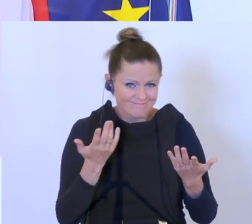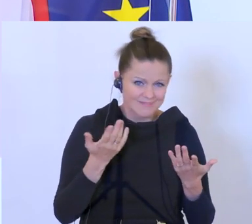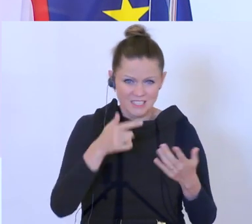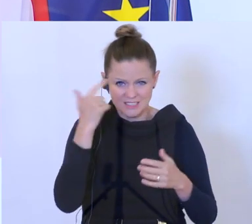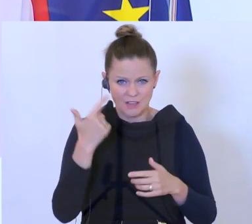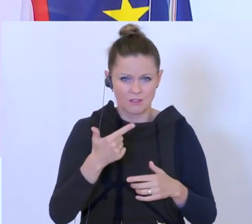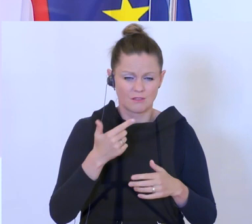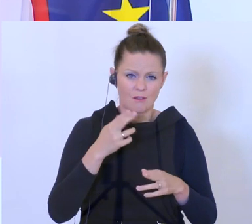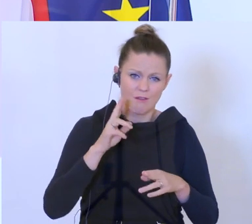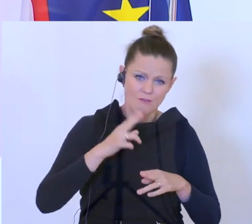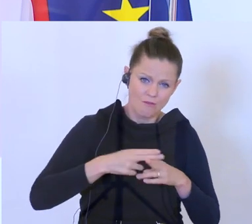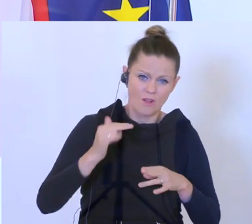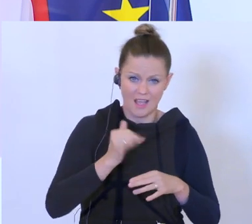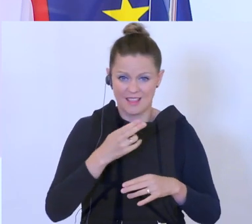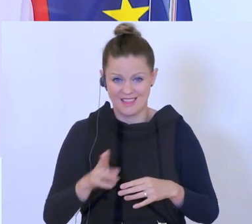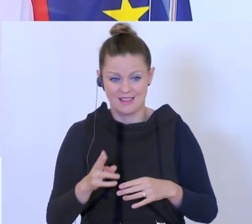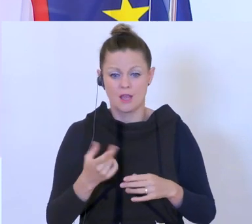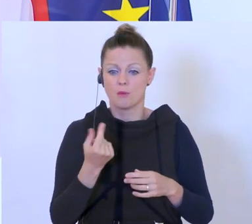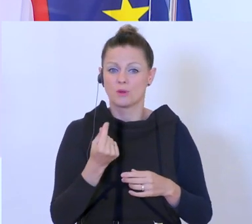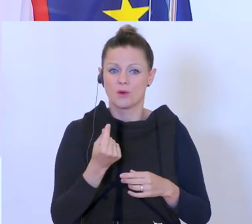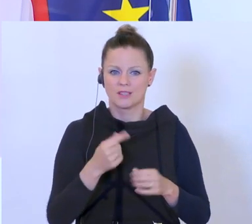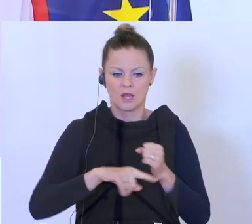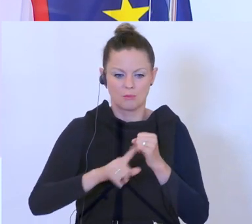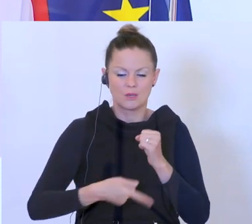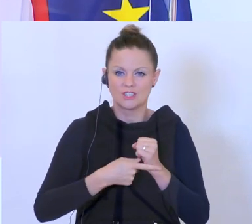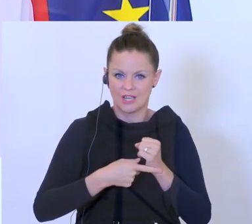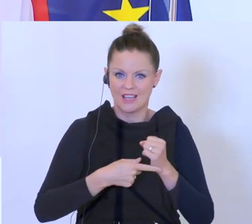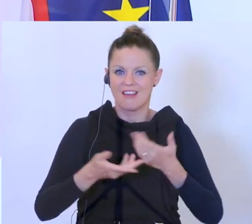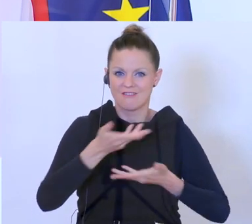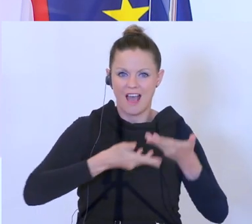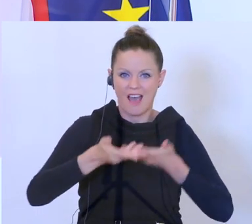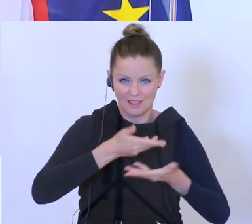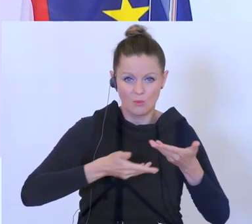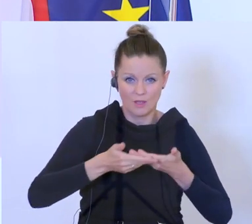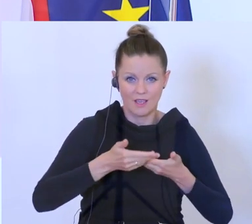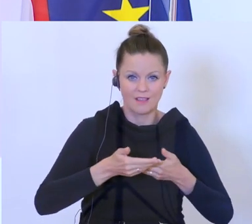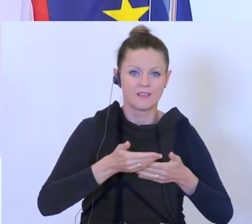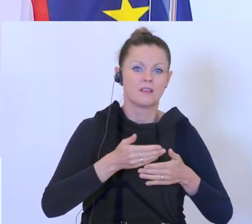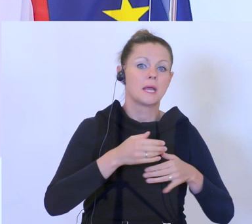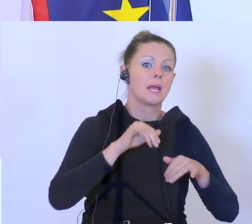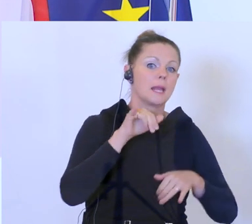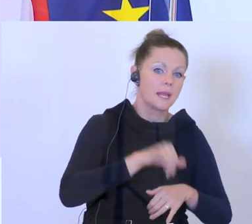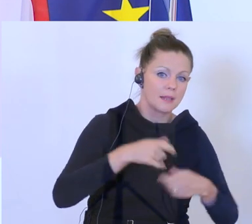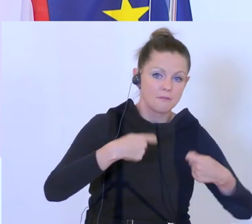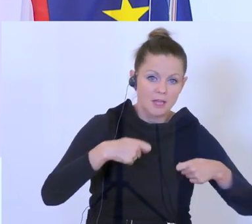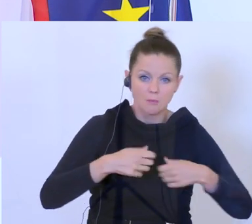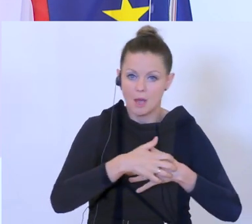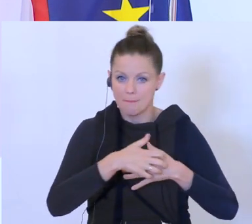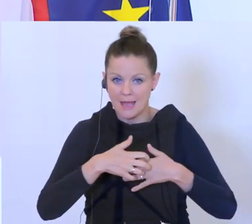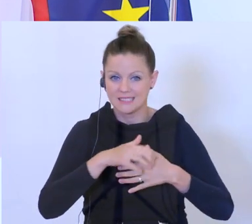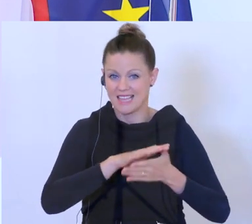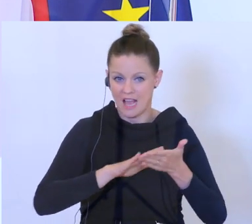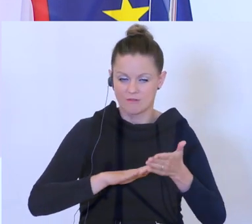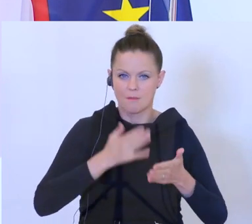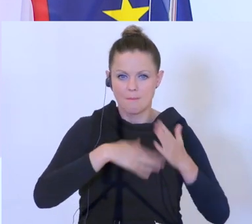dass all die Maßnahmen, die wir in den Budgetverhandlungen im Jänner, Februar und noch Anfang März beschlossen haben, also mehr Geld für